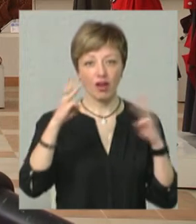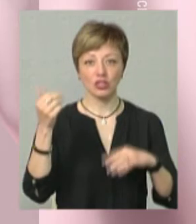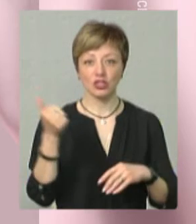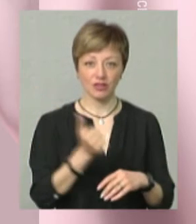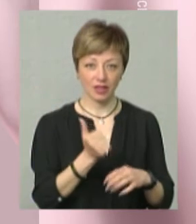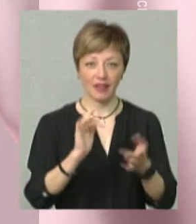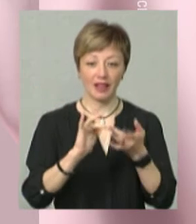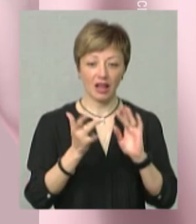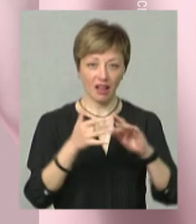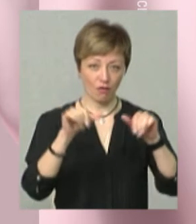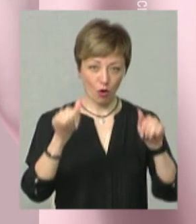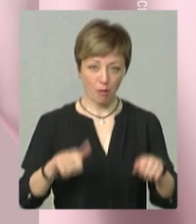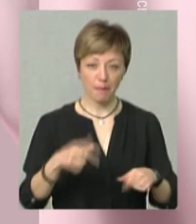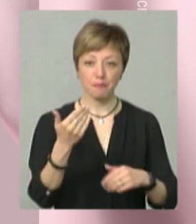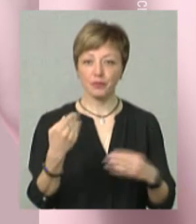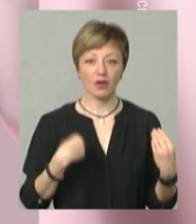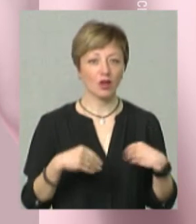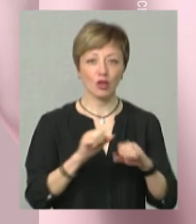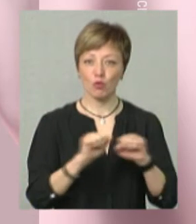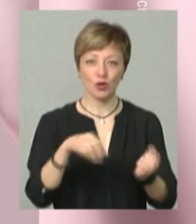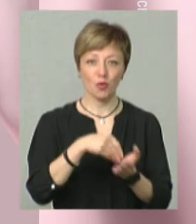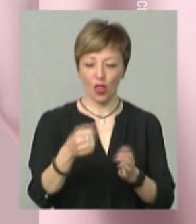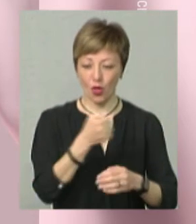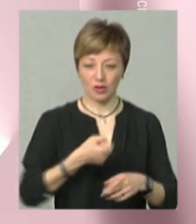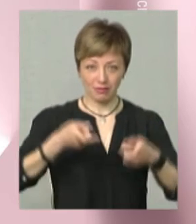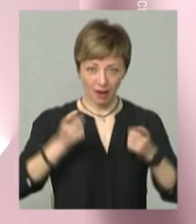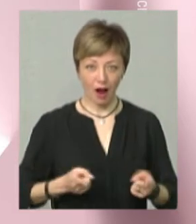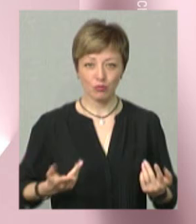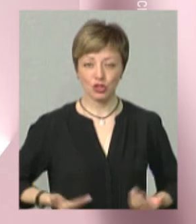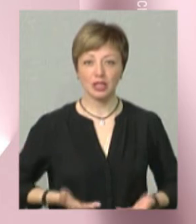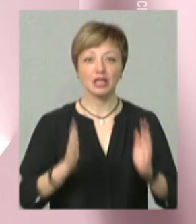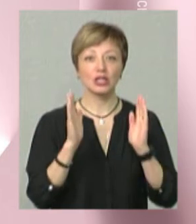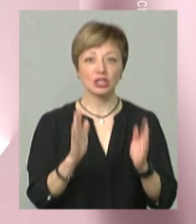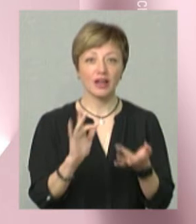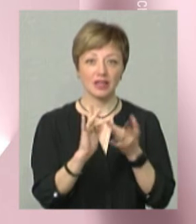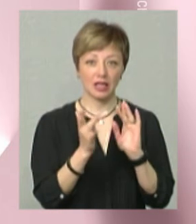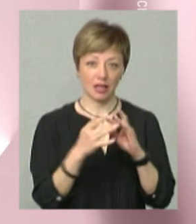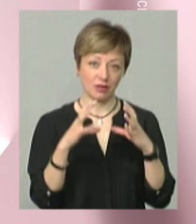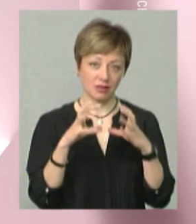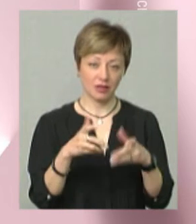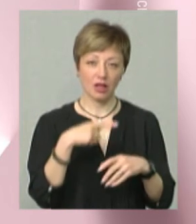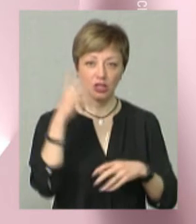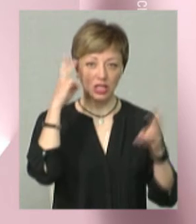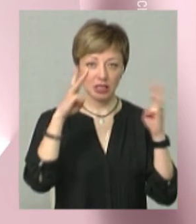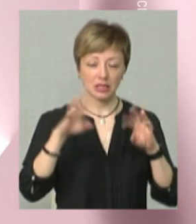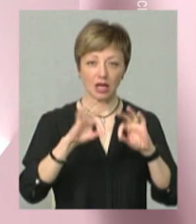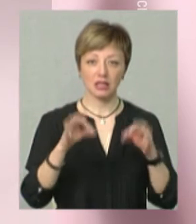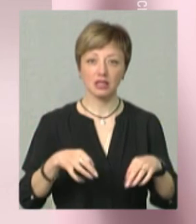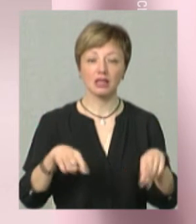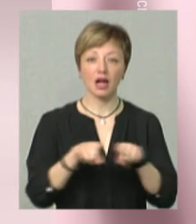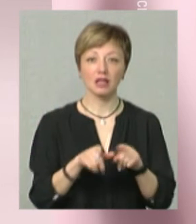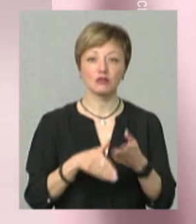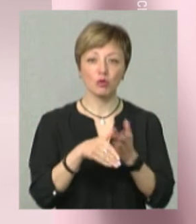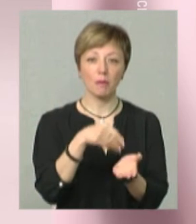digital також. Одяг Оксани Коріньовської не можна купувати і носити в реальному житті. Лише в віртуальному світі, каже дизайнерка. За її словами, такий